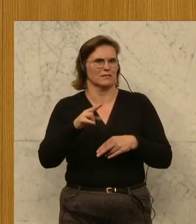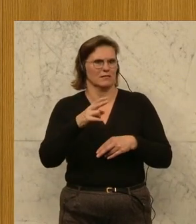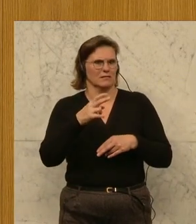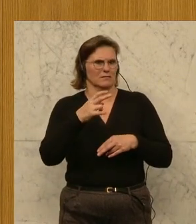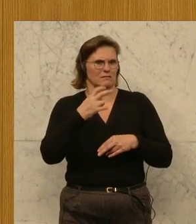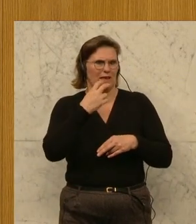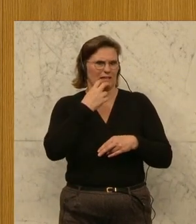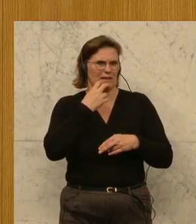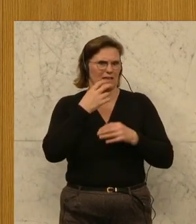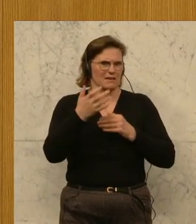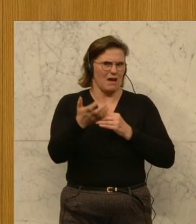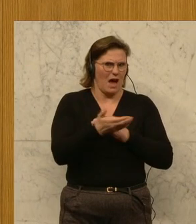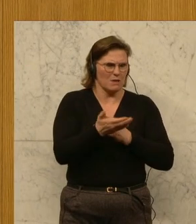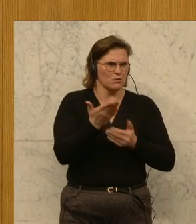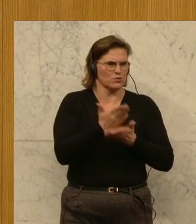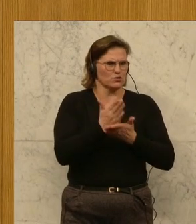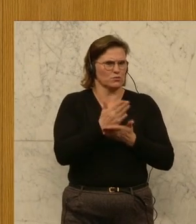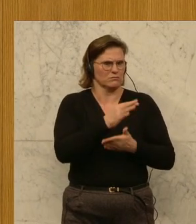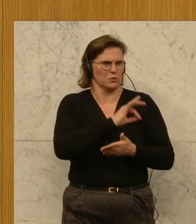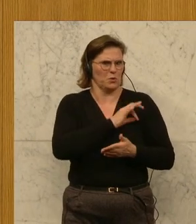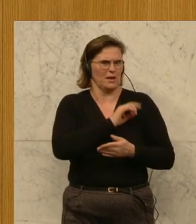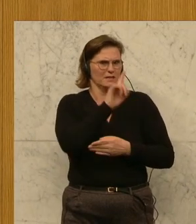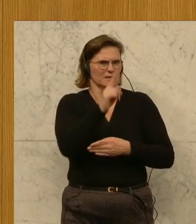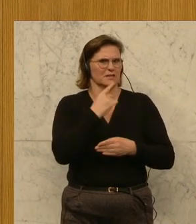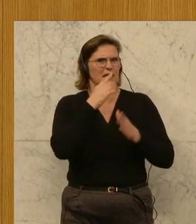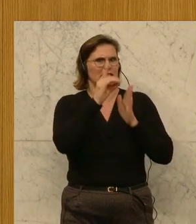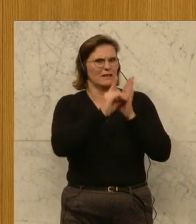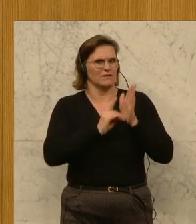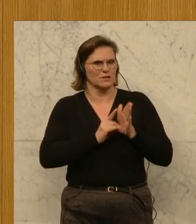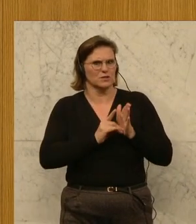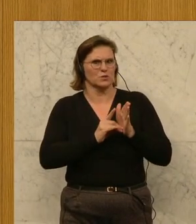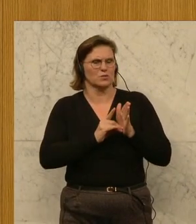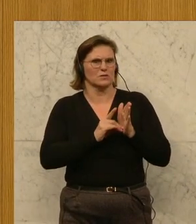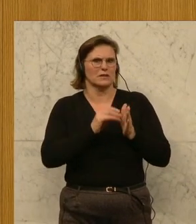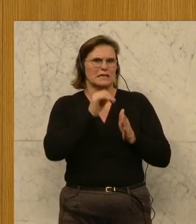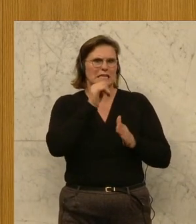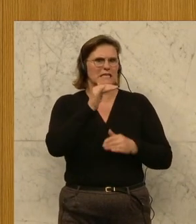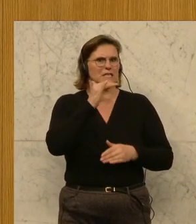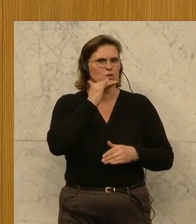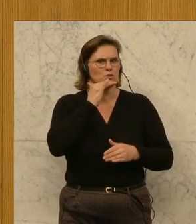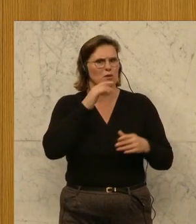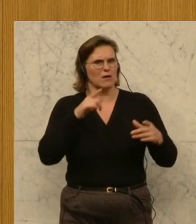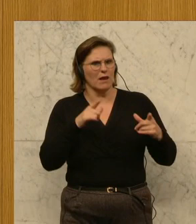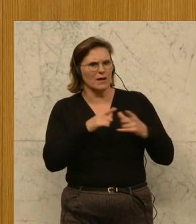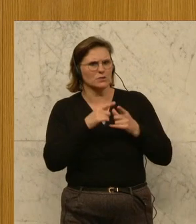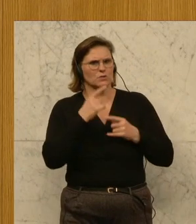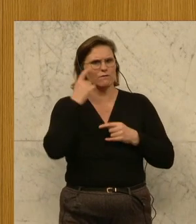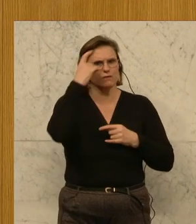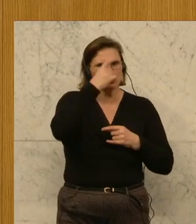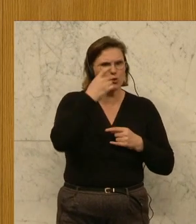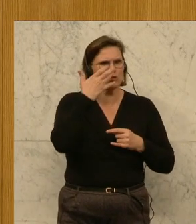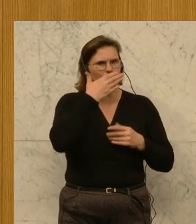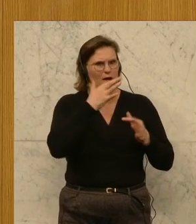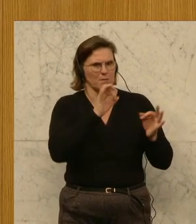der Herr Kollege Zanger hat das eh schon gesagt, wird definiert mit Nichtleistbarkeit einer ausreichenden Energieversorgung mit Wärme und